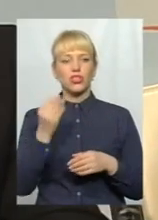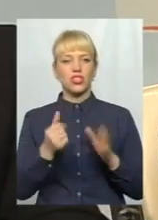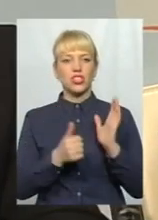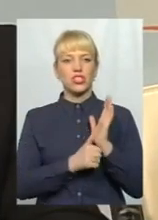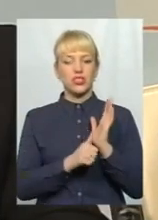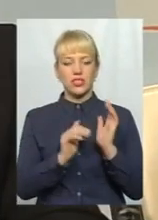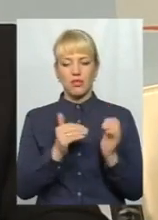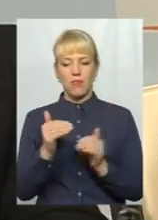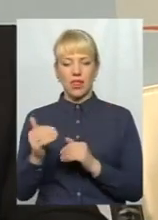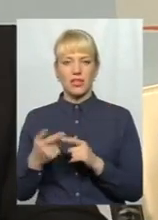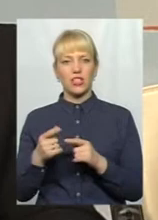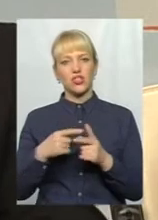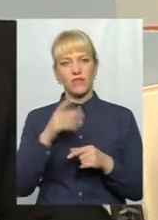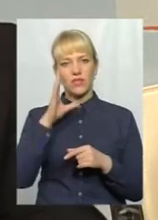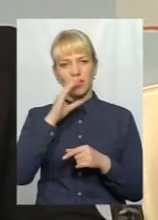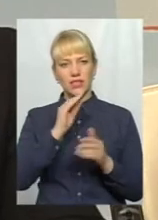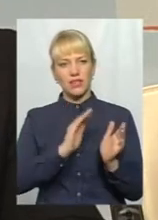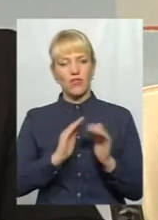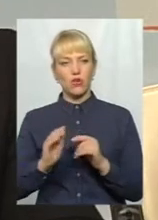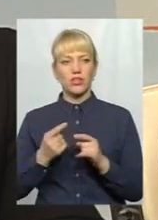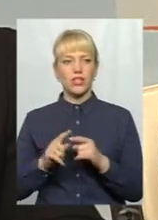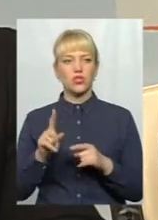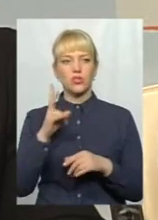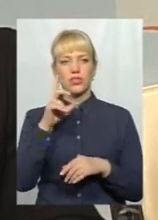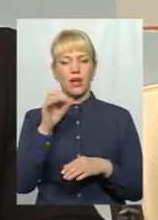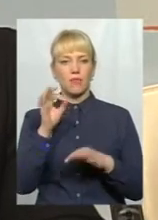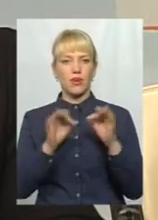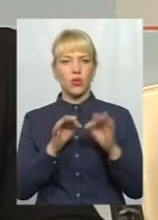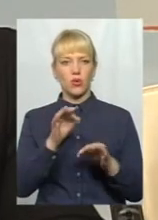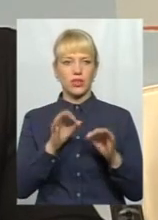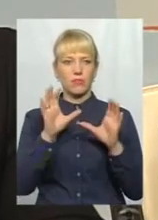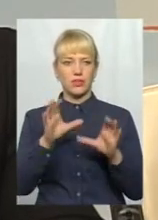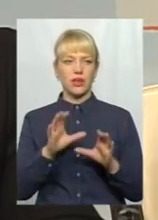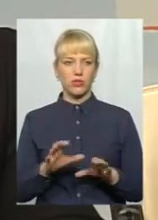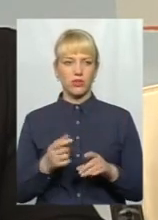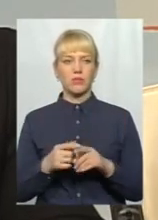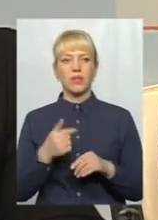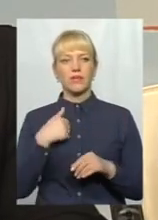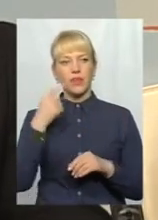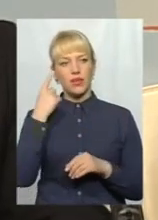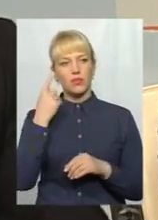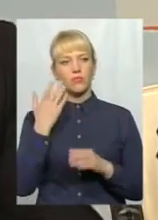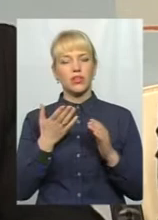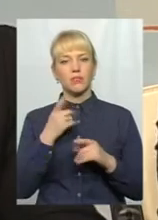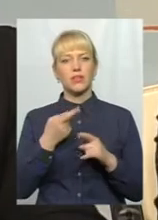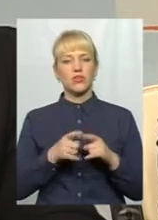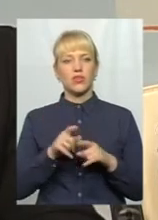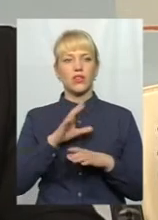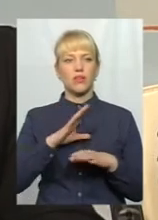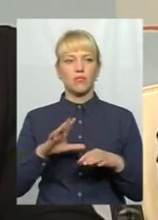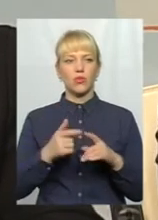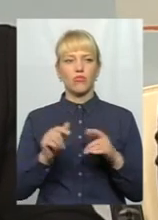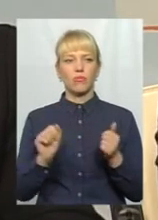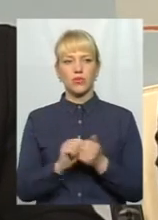режимі регулювати те, що природа за природними законами? Я думаю, що якби цього не було, навіть в